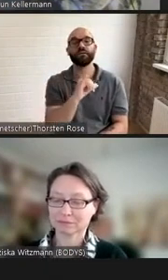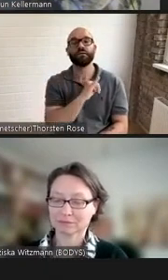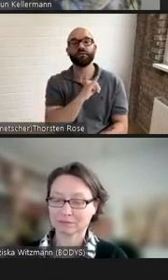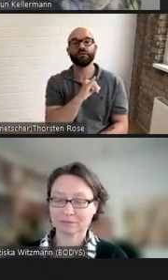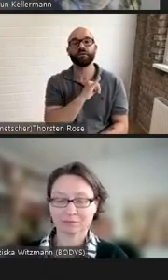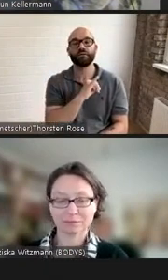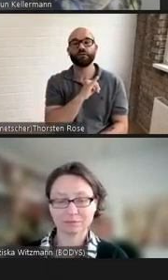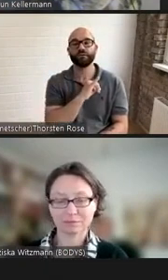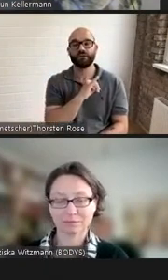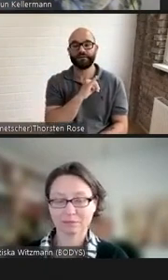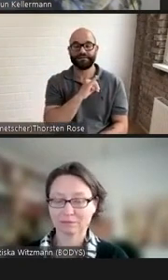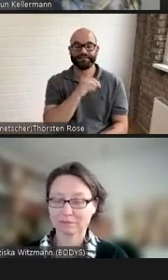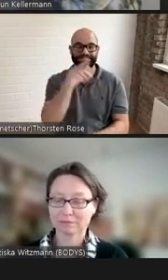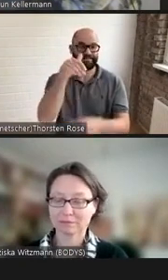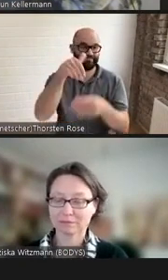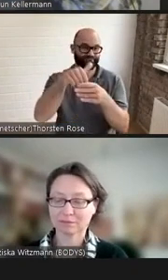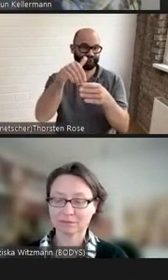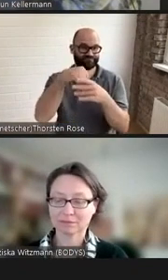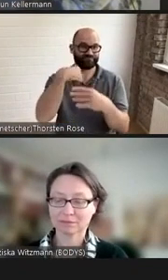zweierlang.